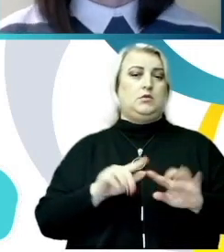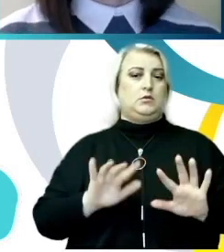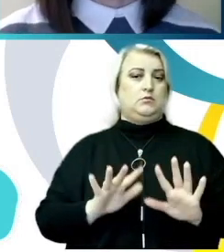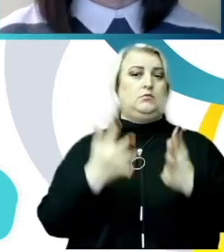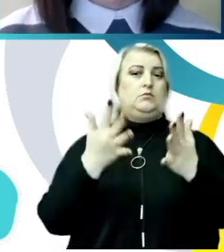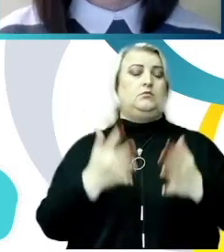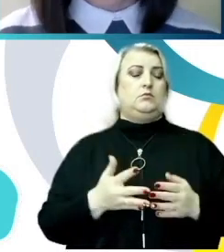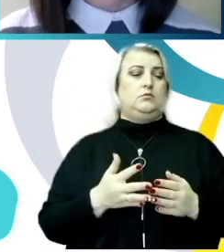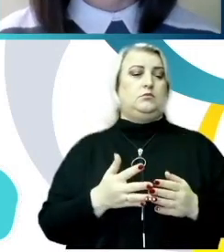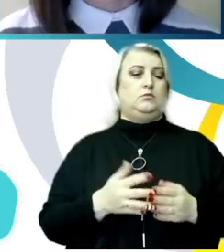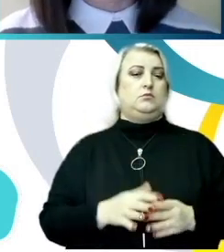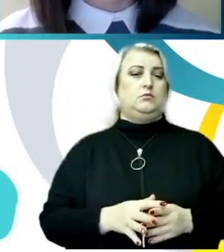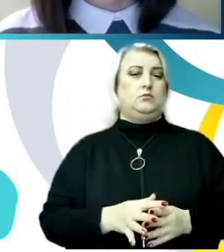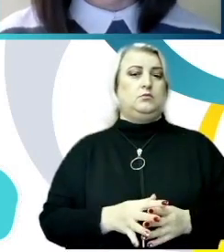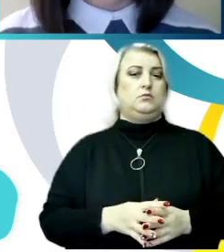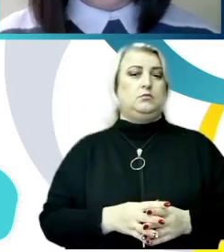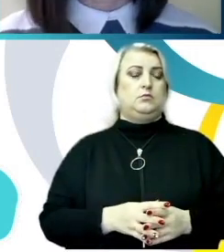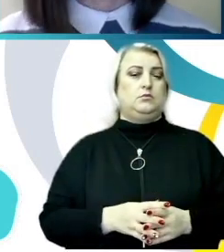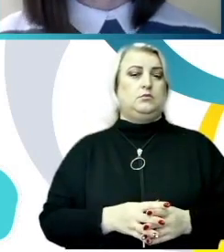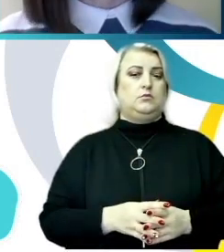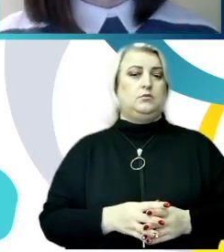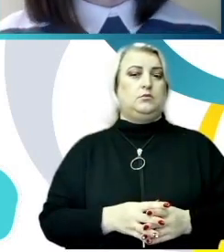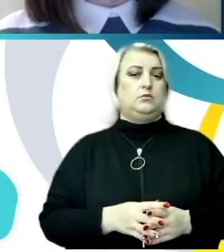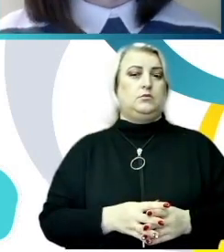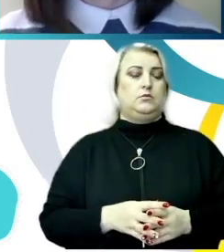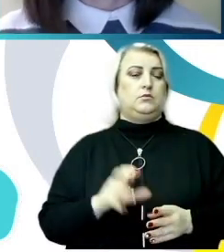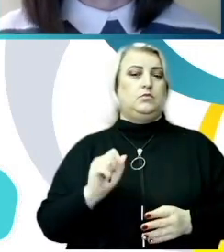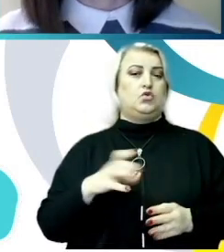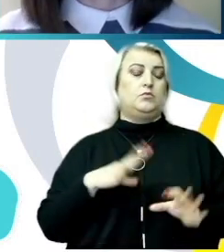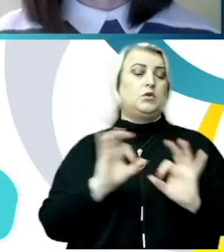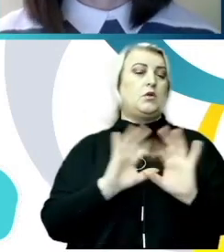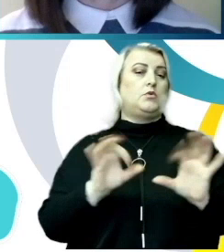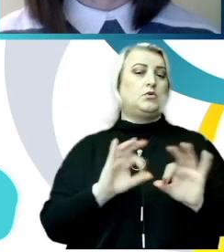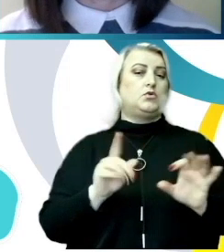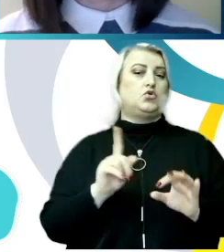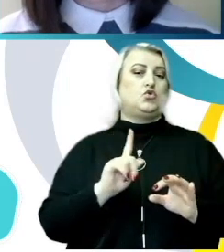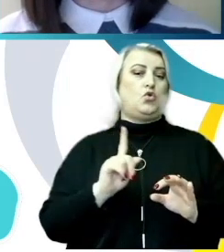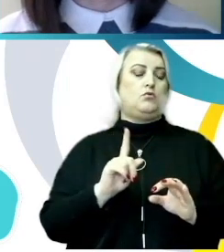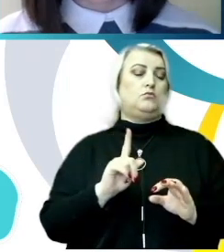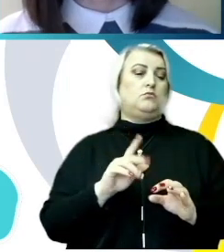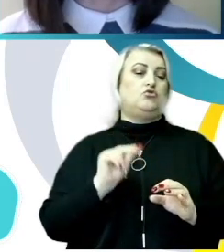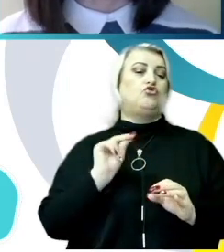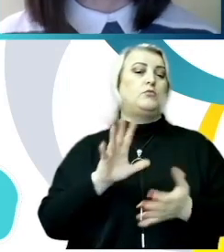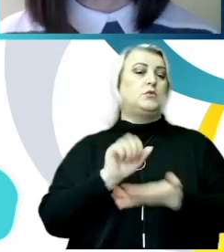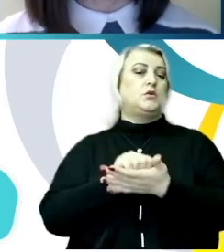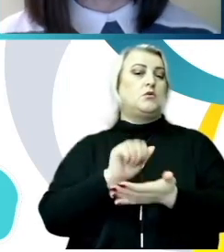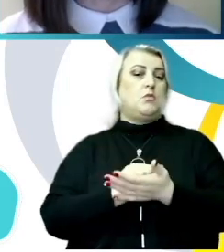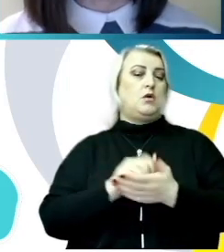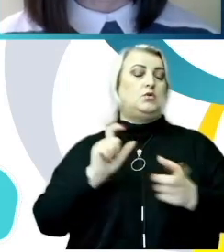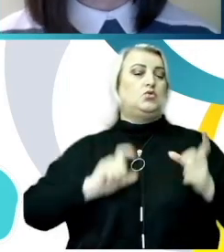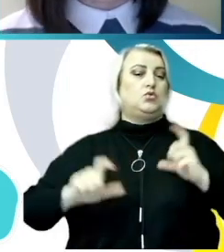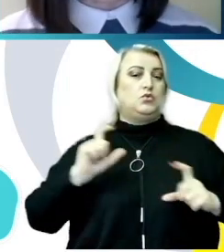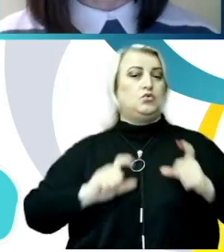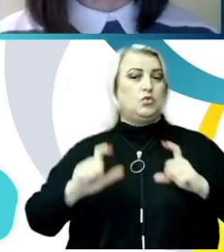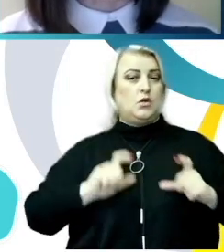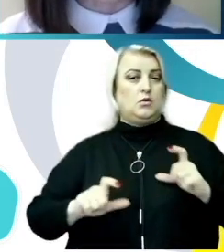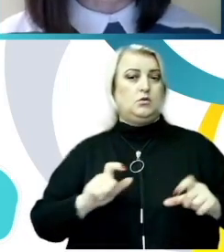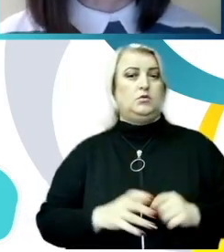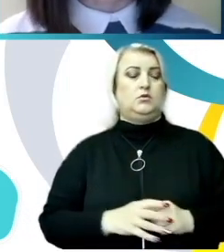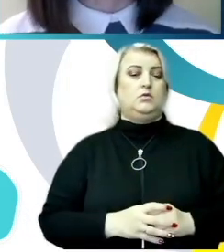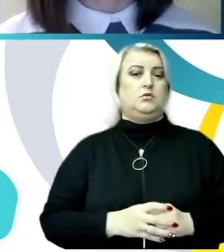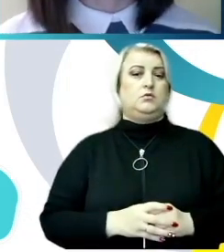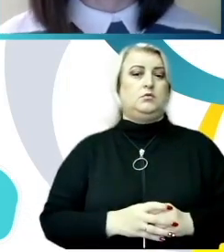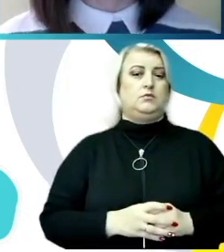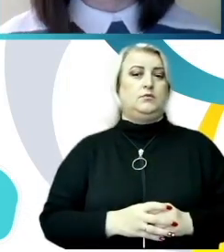mai sporită în aceste tipuri de instituții ar putea fi explicată prin profilul studenților care își fac studiile în aceste